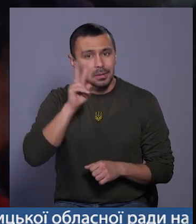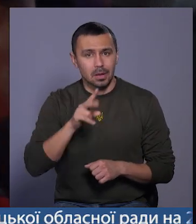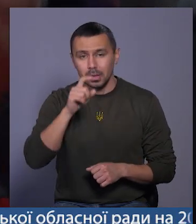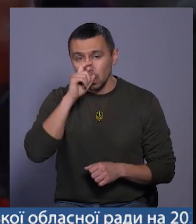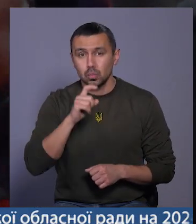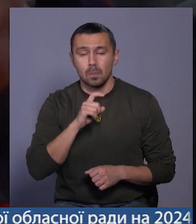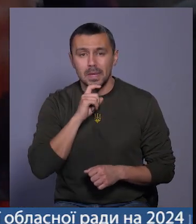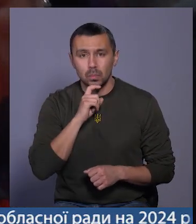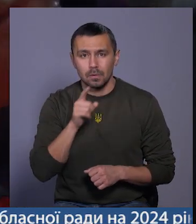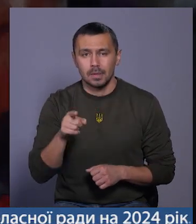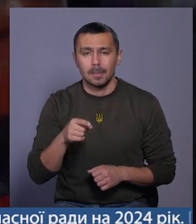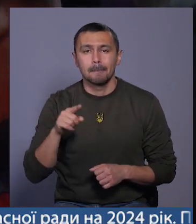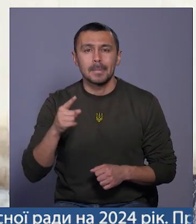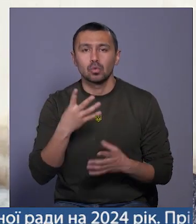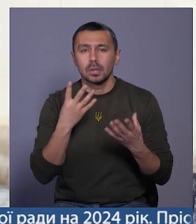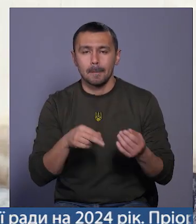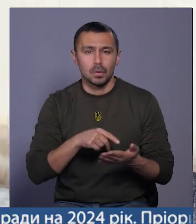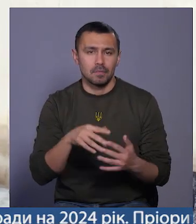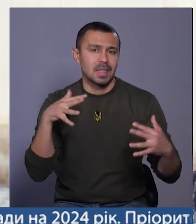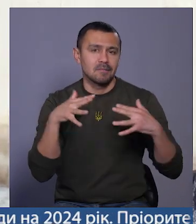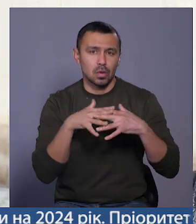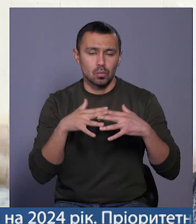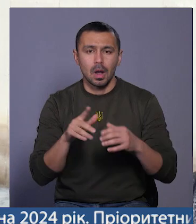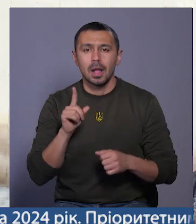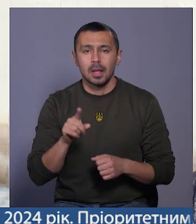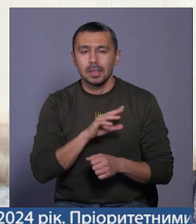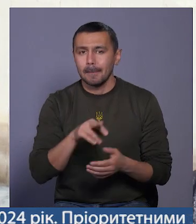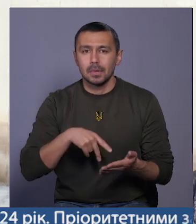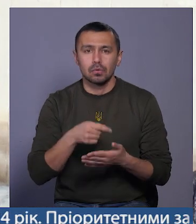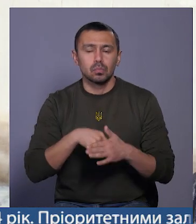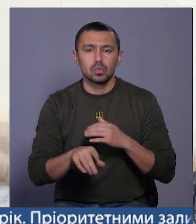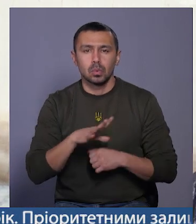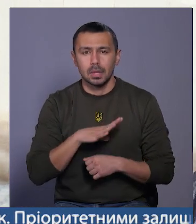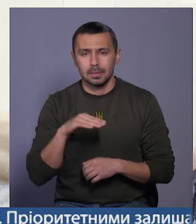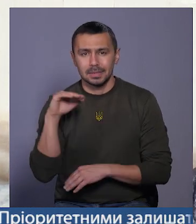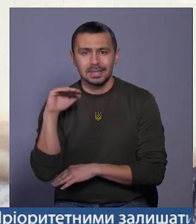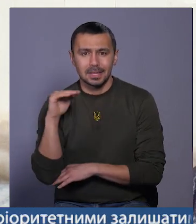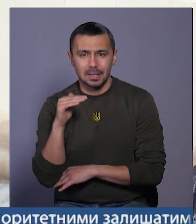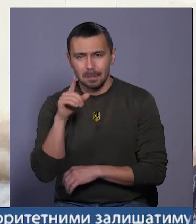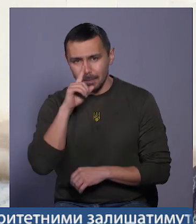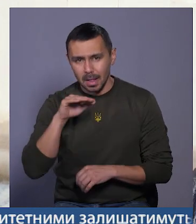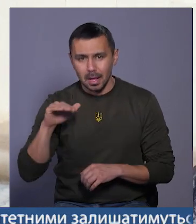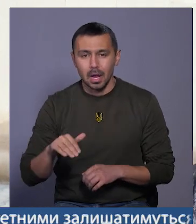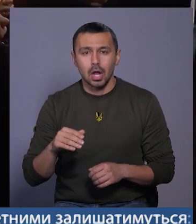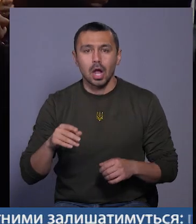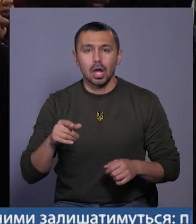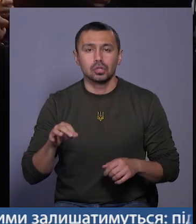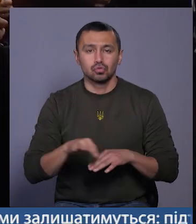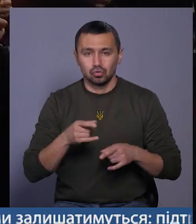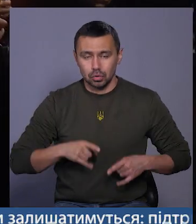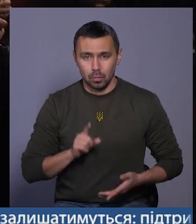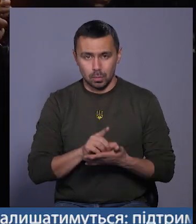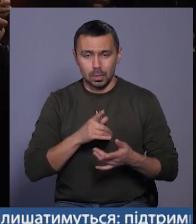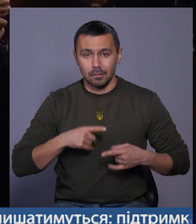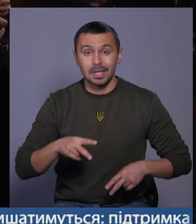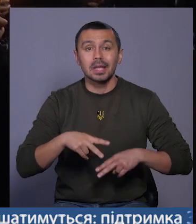розуміють. Він би з першого дня пішов на війну, але не пішов того, що була маленька дитина і жінці треба було народжувати. Він хрещений